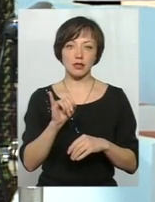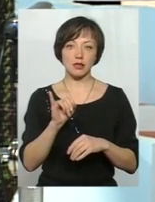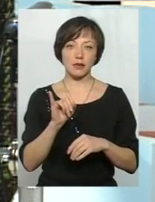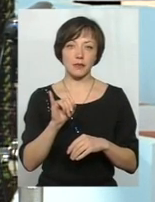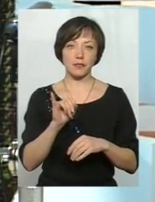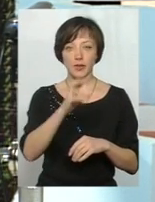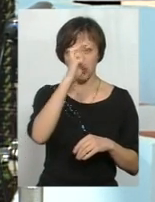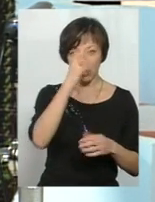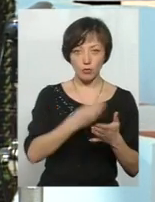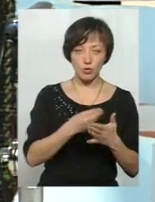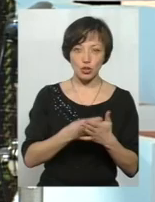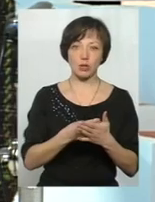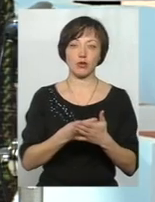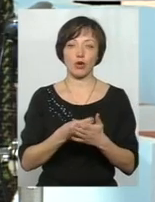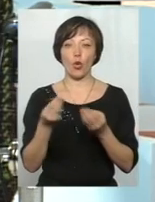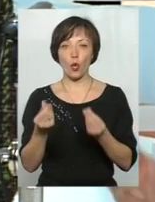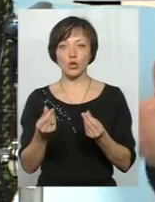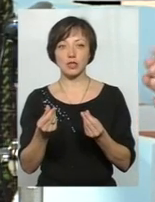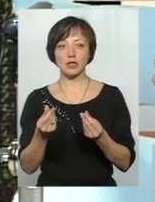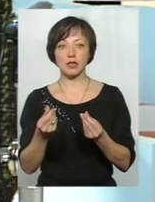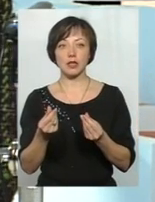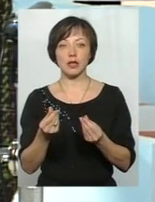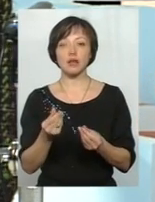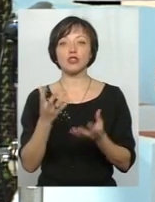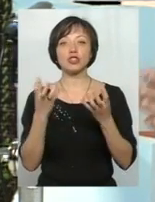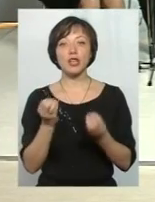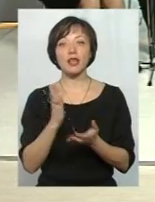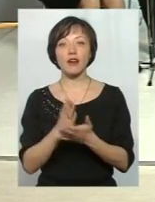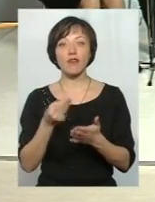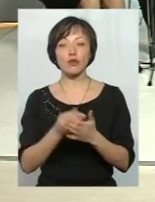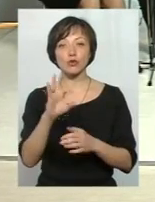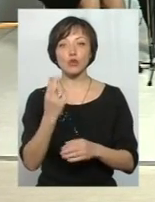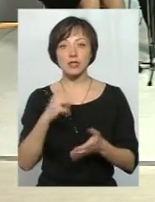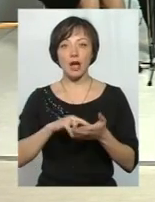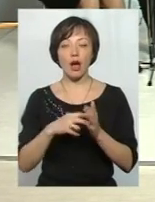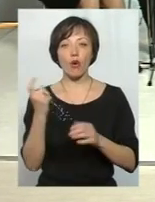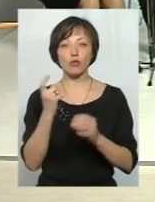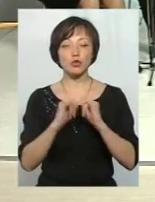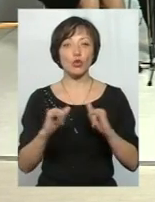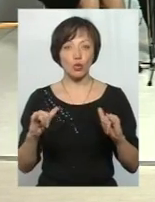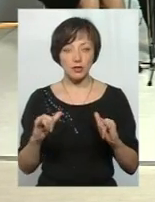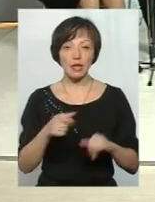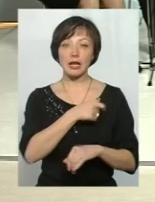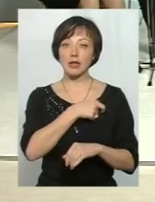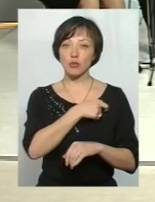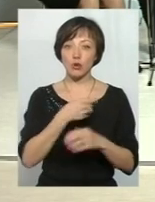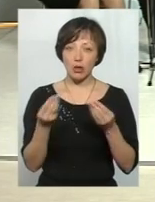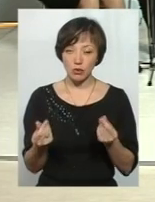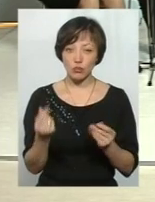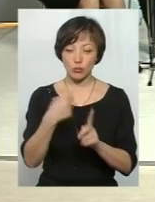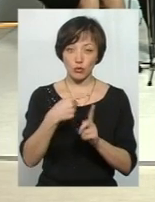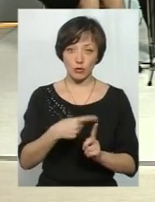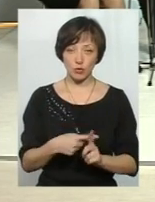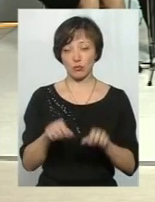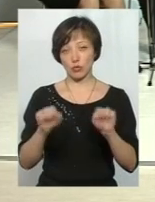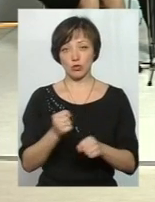державного бюджету, кошти. Далі є ще в нас фонд соціально-економічного розвитку. Депутатські кошти, і це